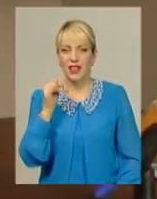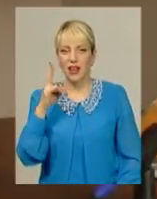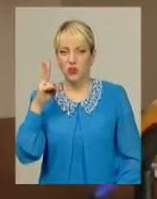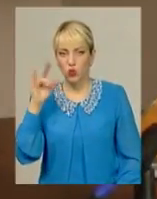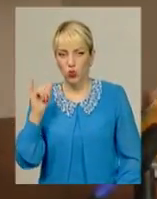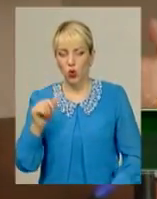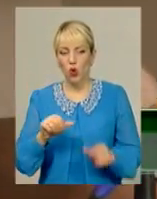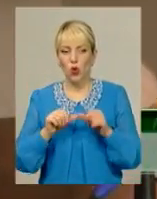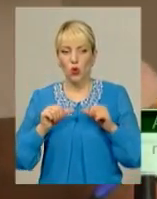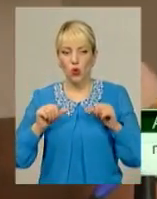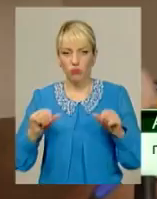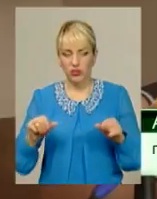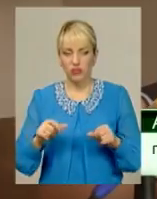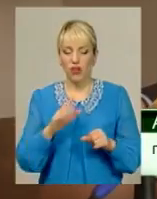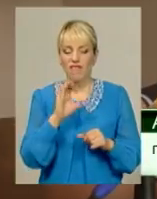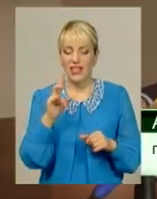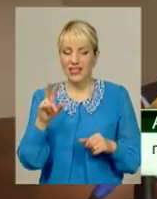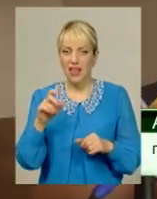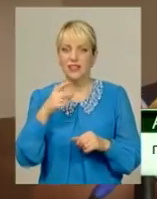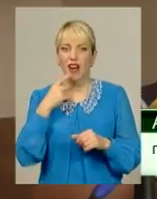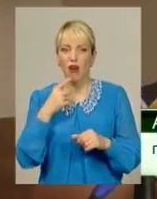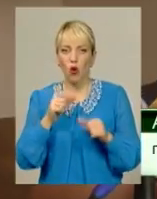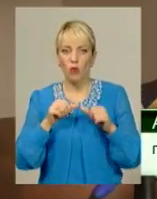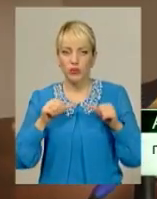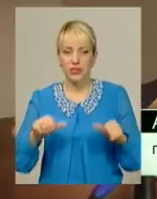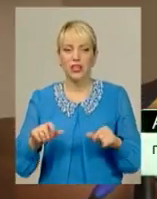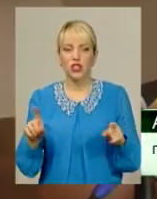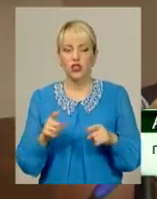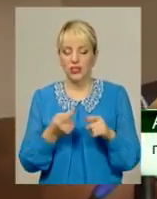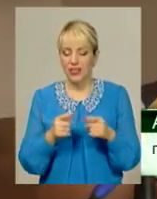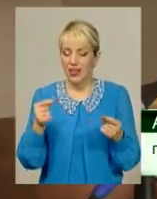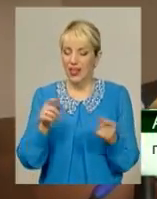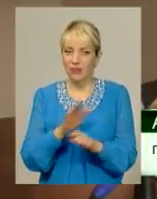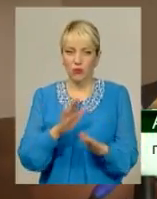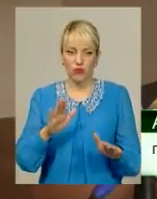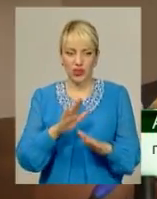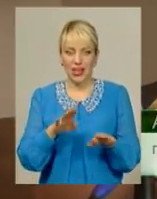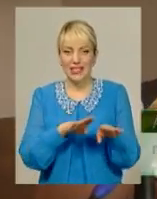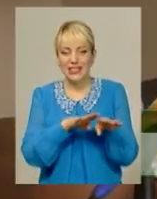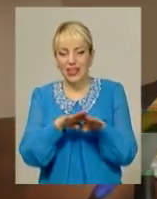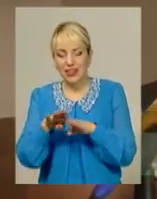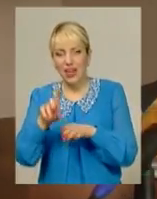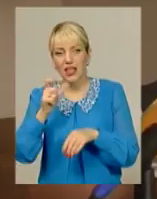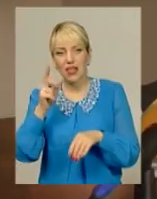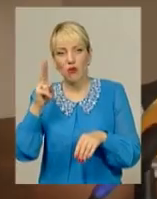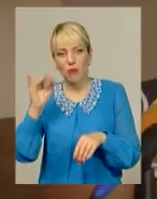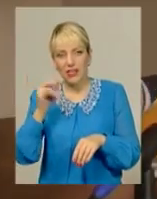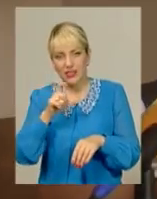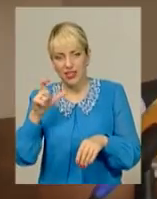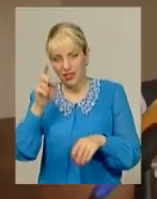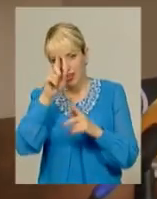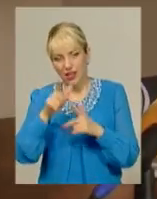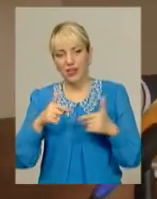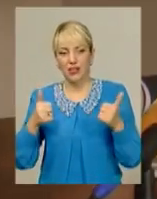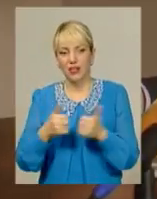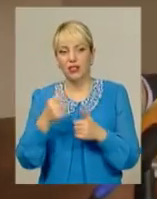в ній зазначено, що цей закон не досить відповідає цим стандартам європейським, і все-таки європейським країм. Я думаю,